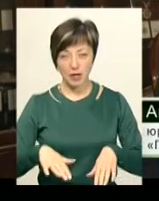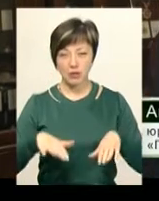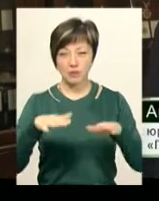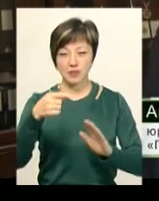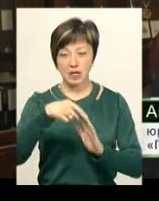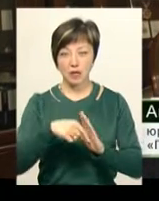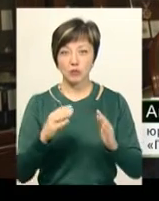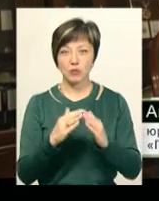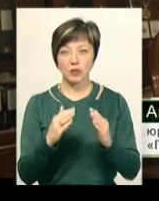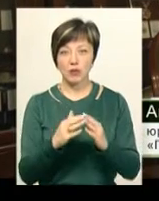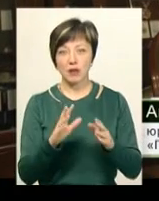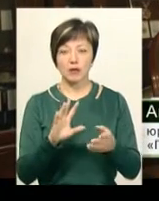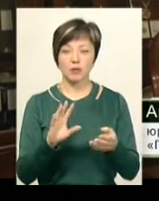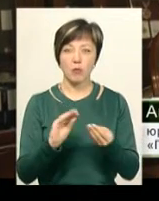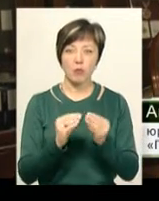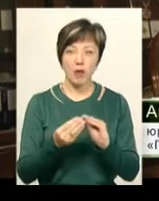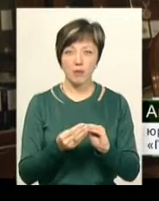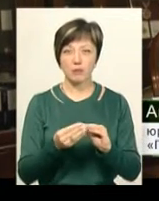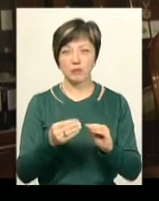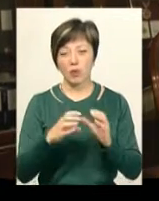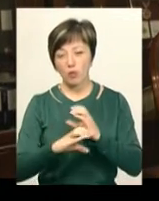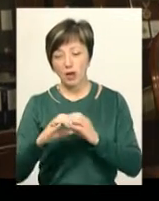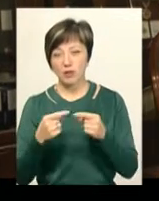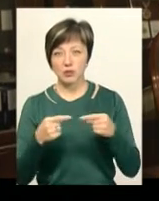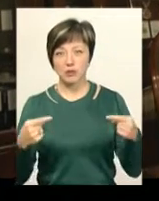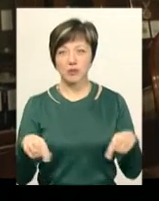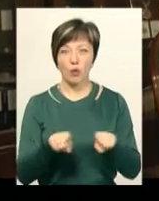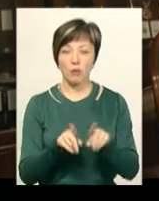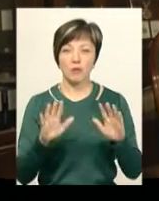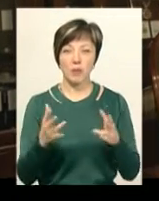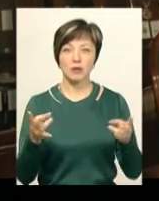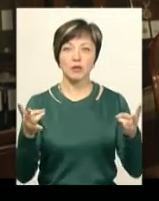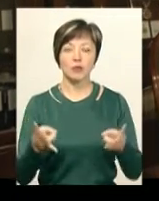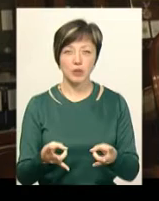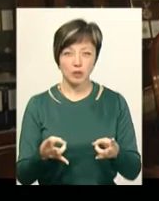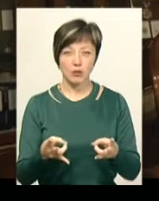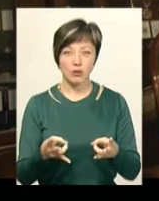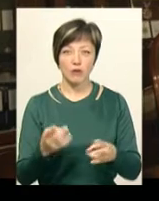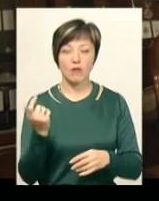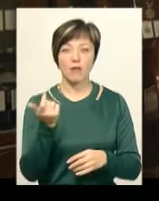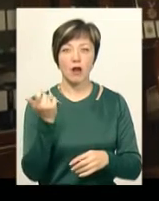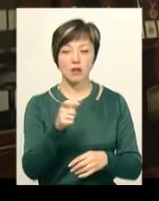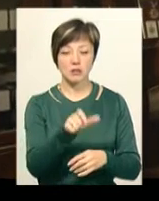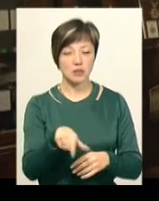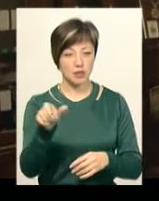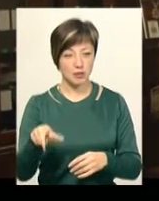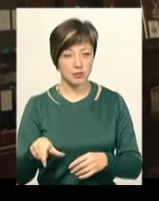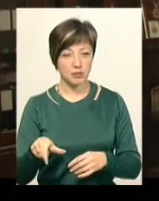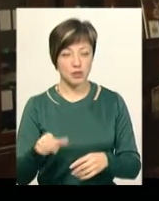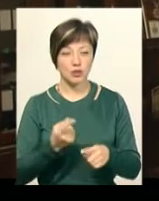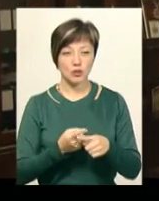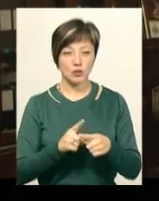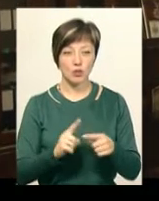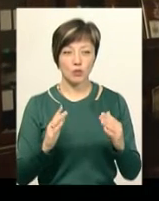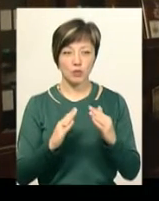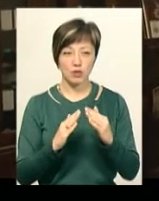внаслідок несправності комунікації і так далі, тому подібне, то в такому випадку необхідно власникам цього